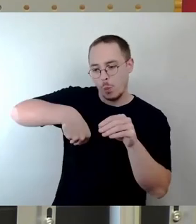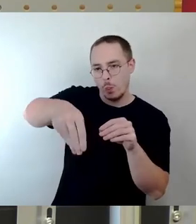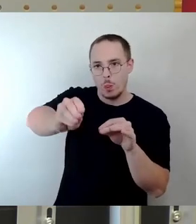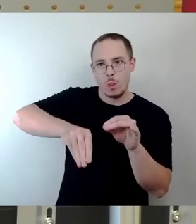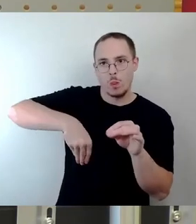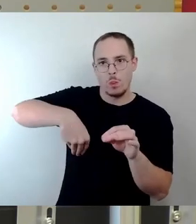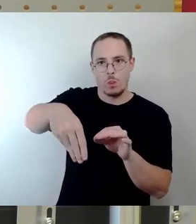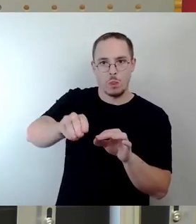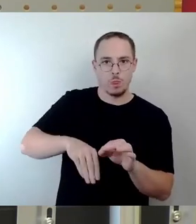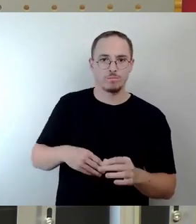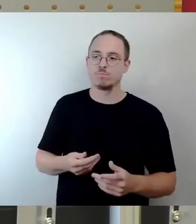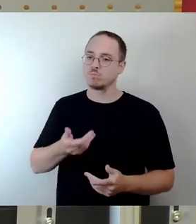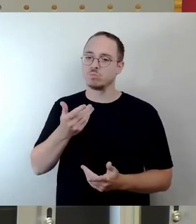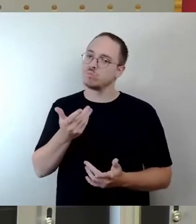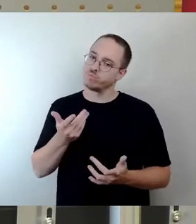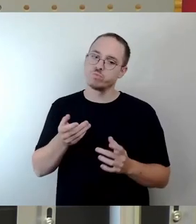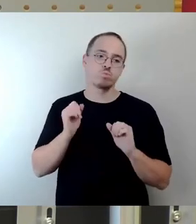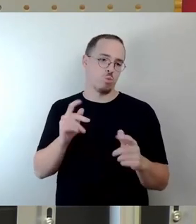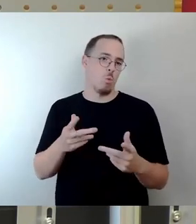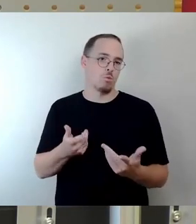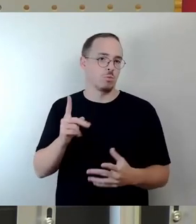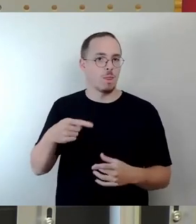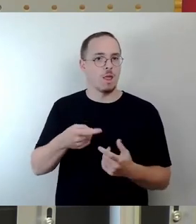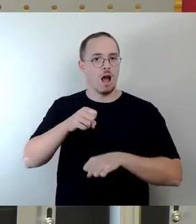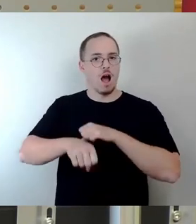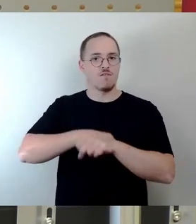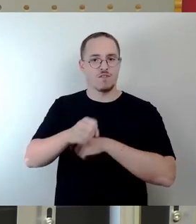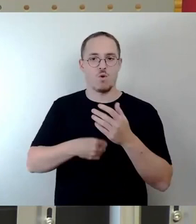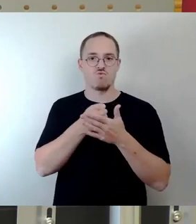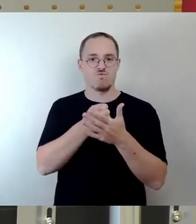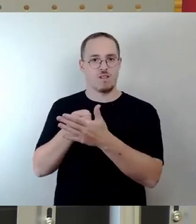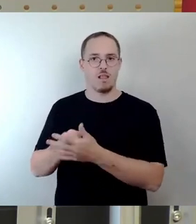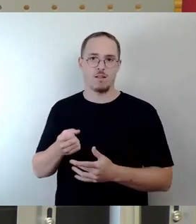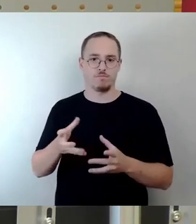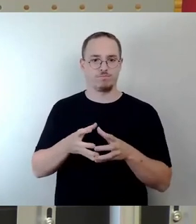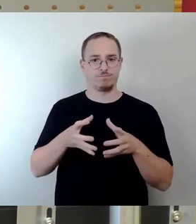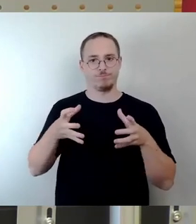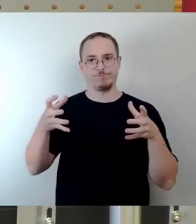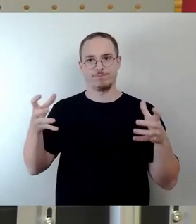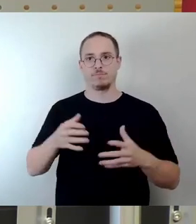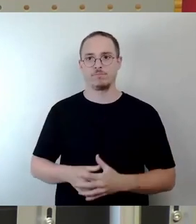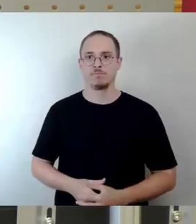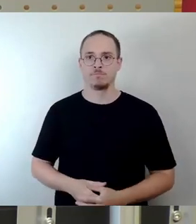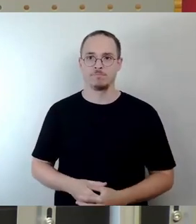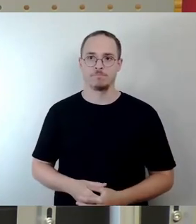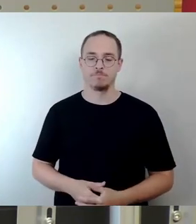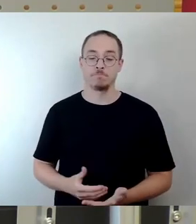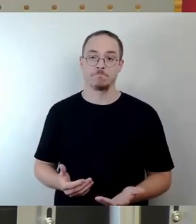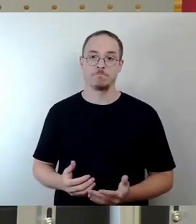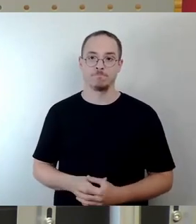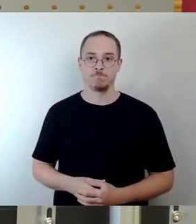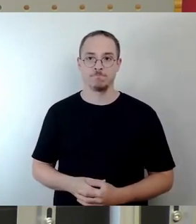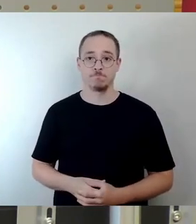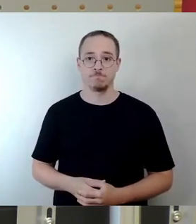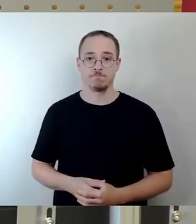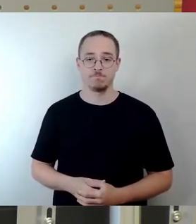Radverkehrsunfälle in Dresden Jahr für Jahr steigt. Ich möchte es an dieser Stelle auf den Punkt bringen. Dieses Radverkehrskonzept ist die Ursache dafür,